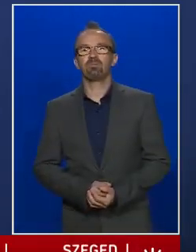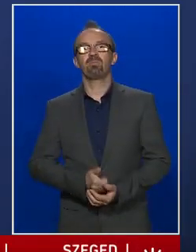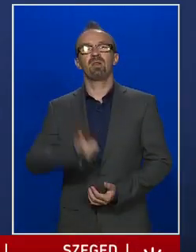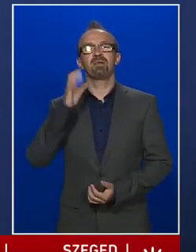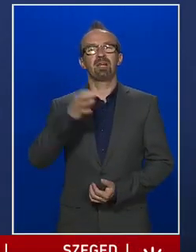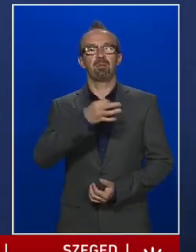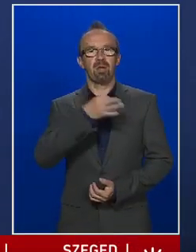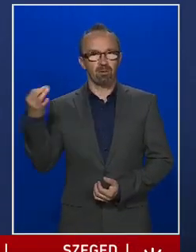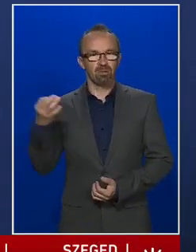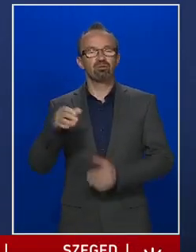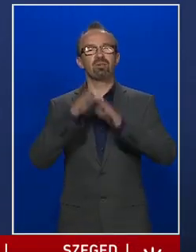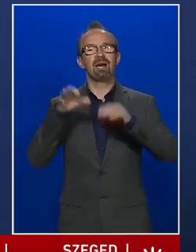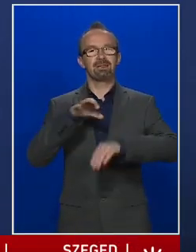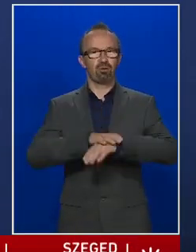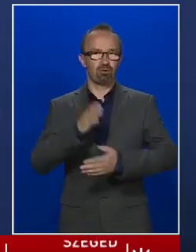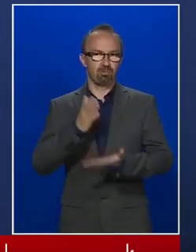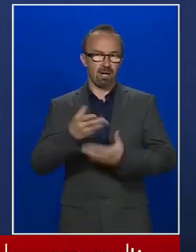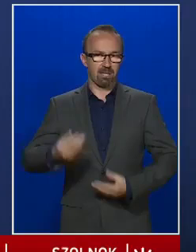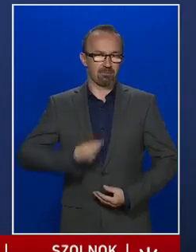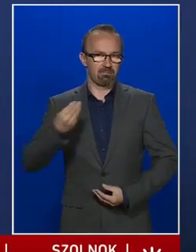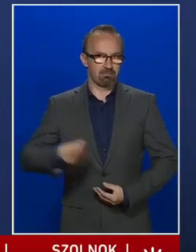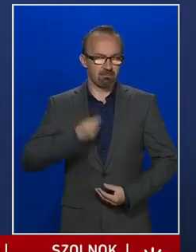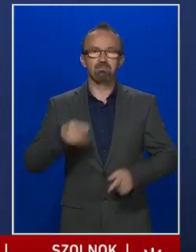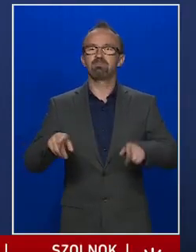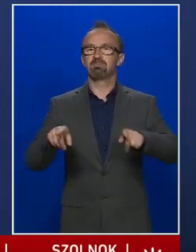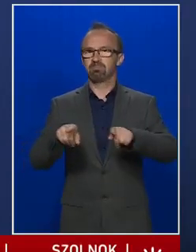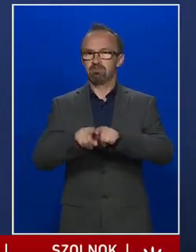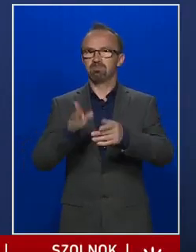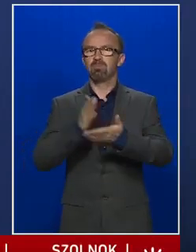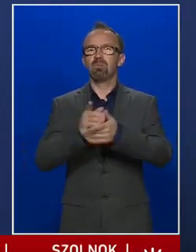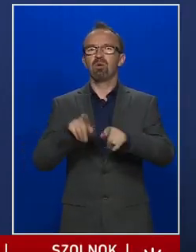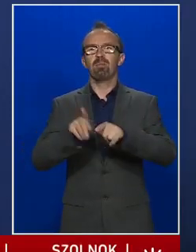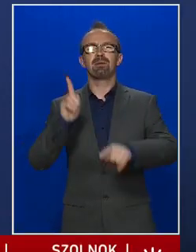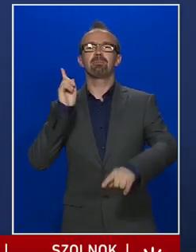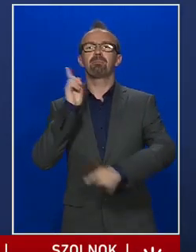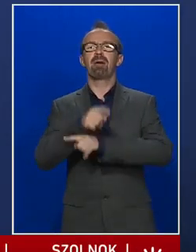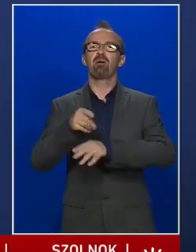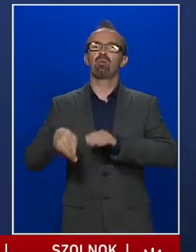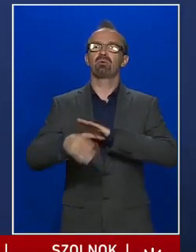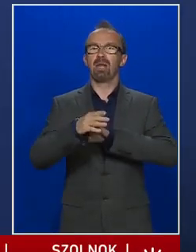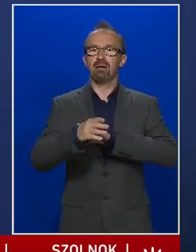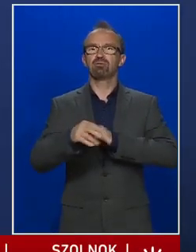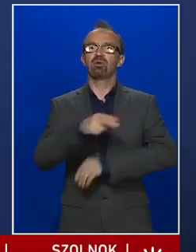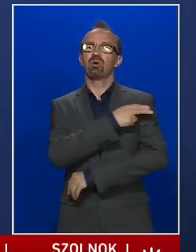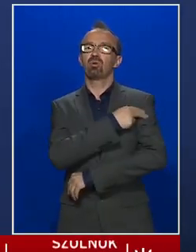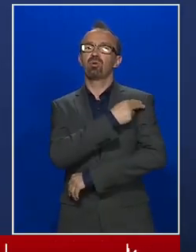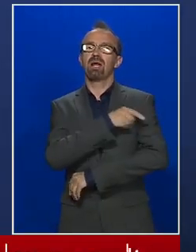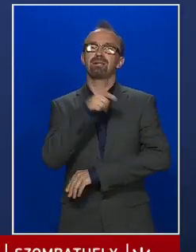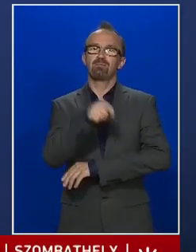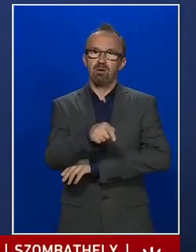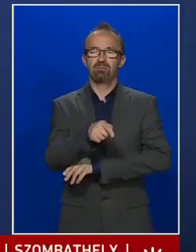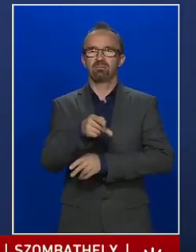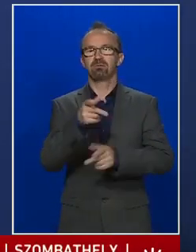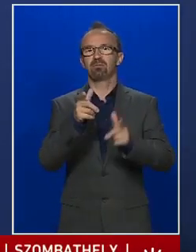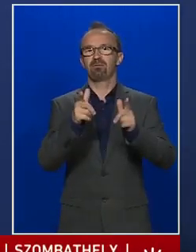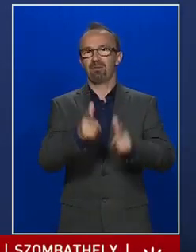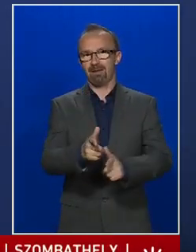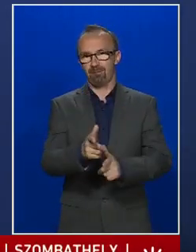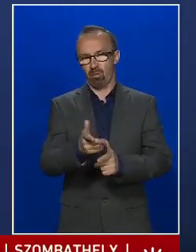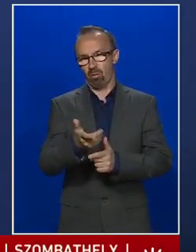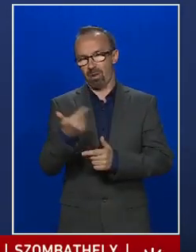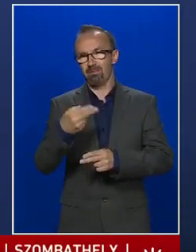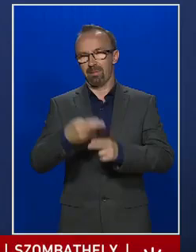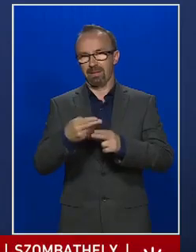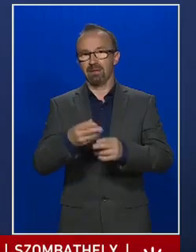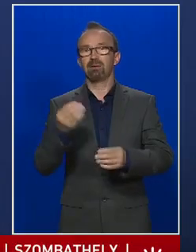arról, hogy így módon is tulajdonképpen beutalásra került kórházba, fekvőbetegintézménybe egy betege,